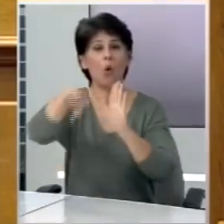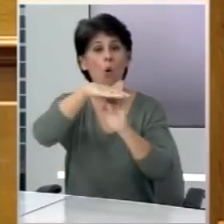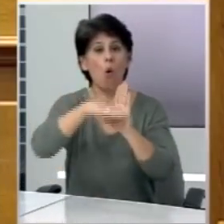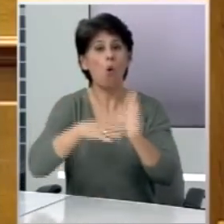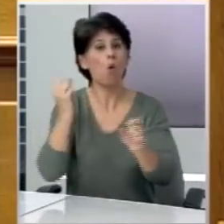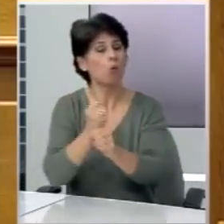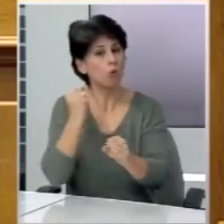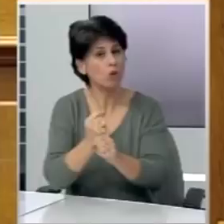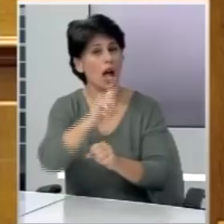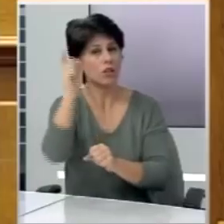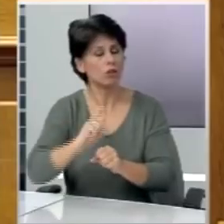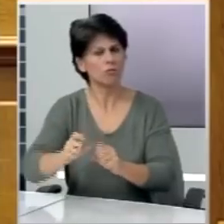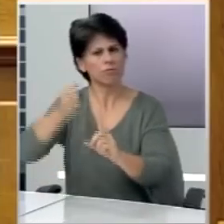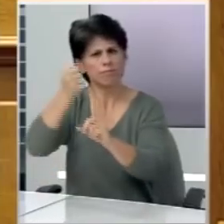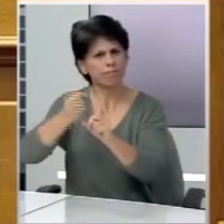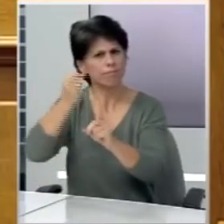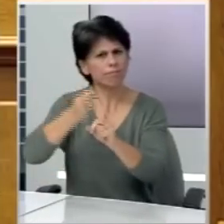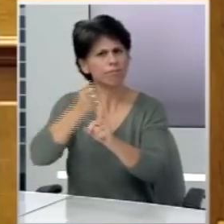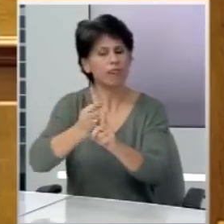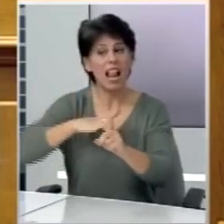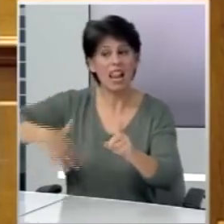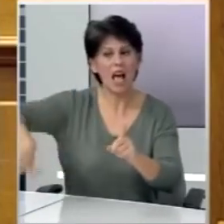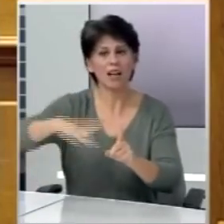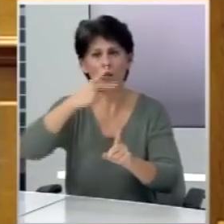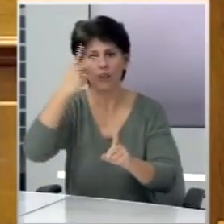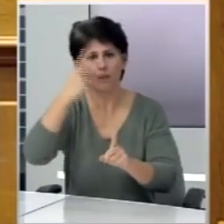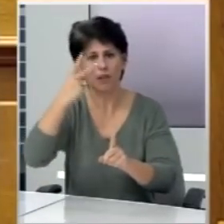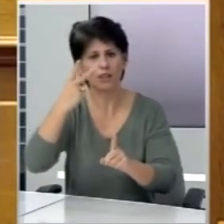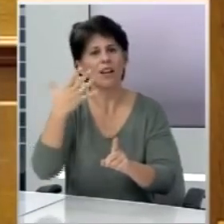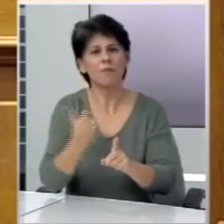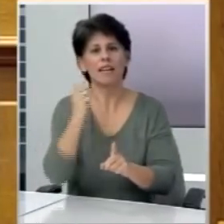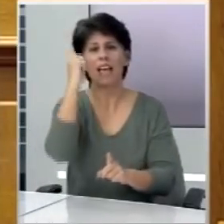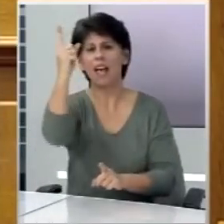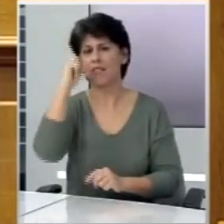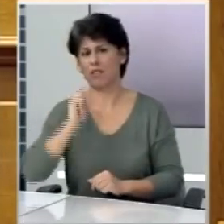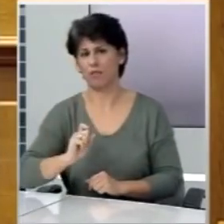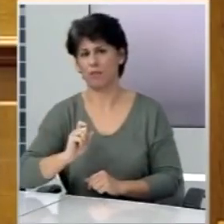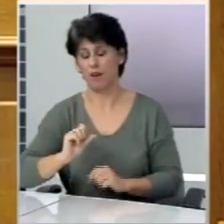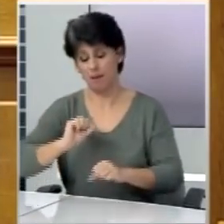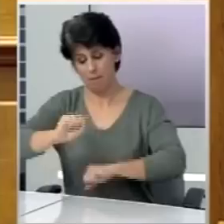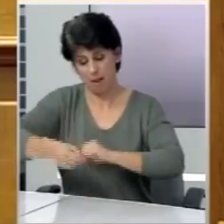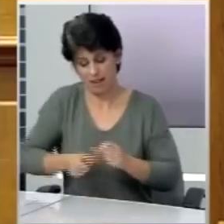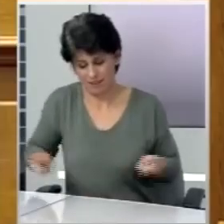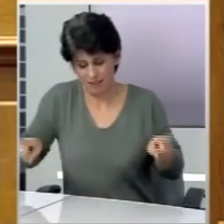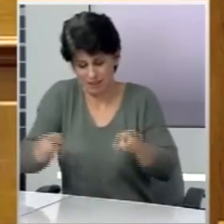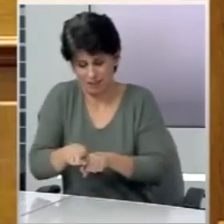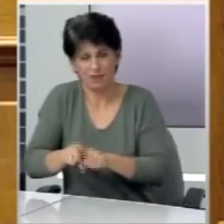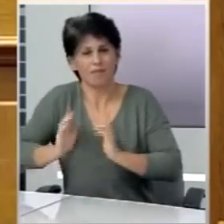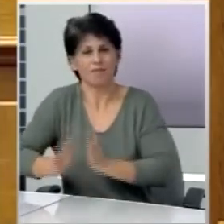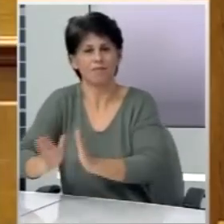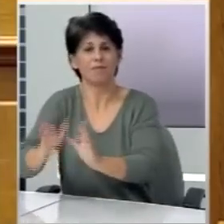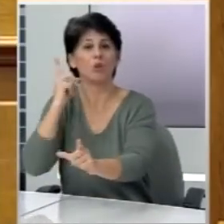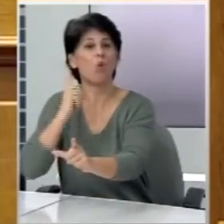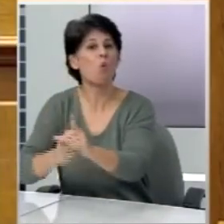ζωής για την υπεράσπιση λαϊκών δικαιωμάτων υπάρχει επίσης ένα δεδομένο. Η μαχητική συμπόρευση με το